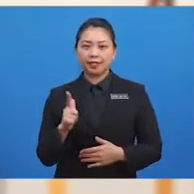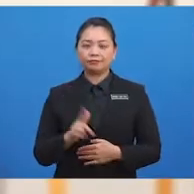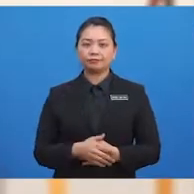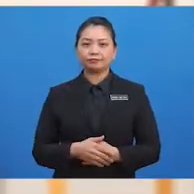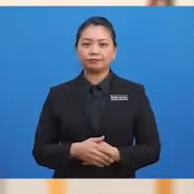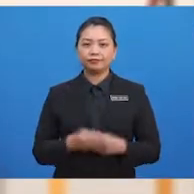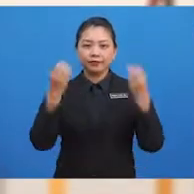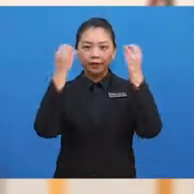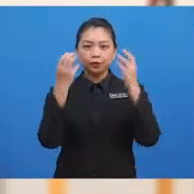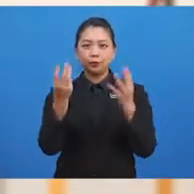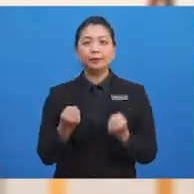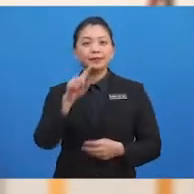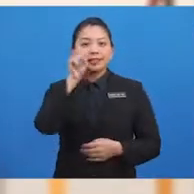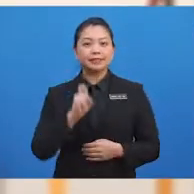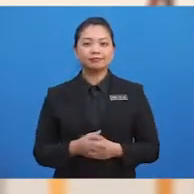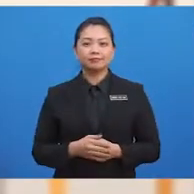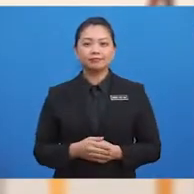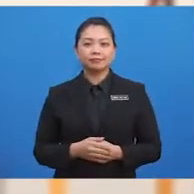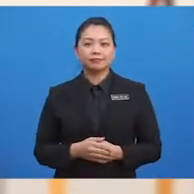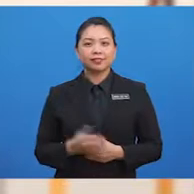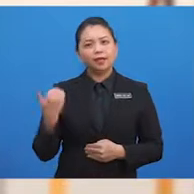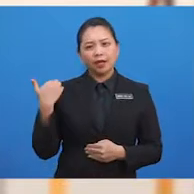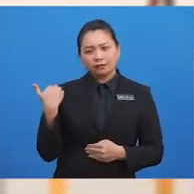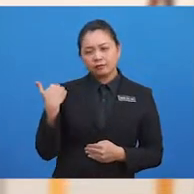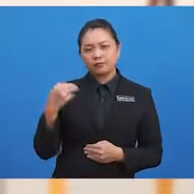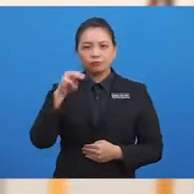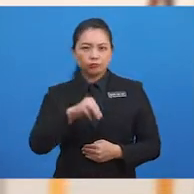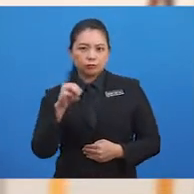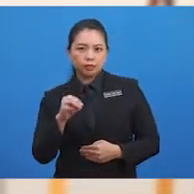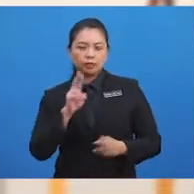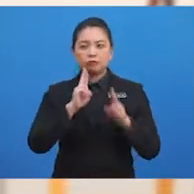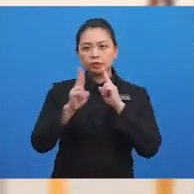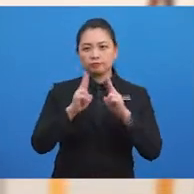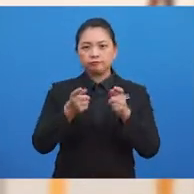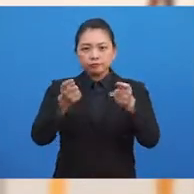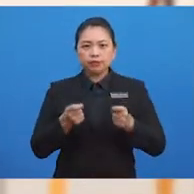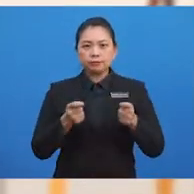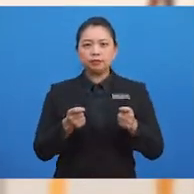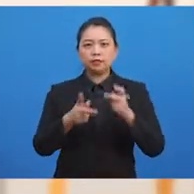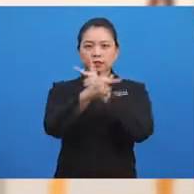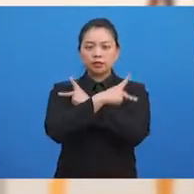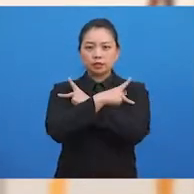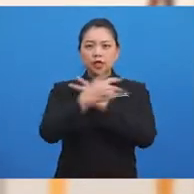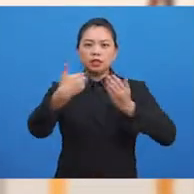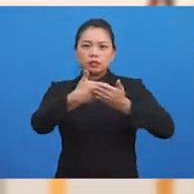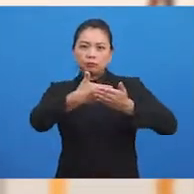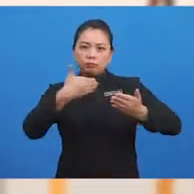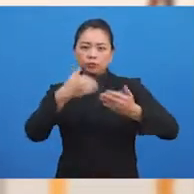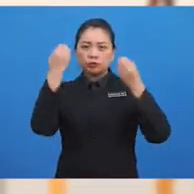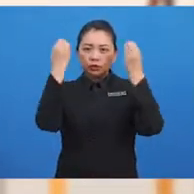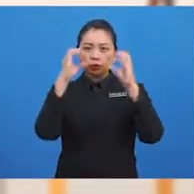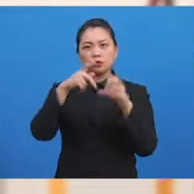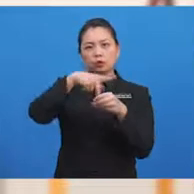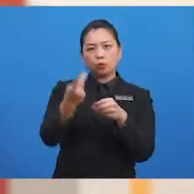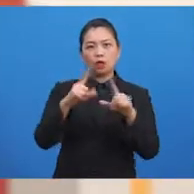Cikgu nak tanya ini. Ada tak murid-murid ucap terima kasih sebelum cikgu keluar dari